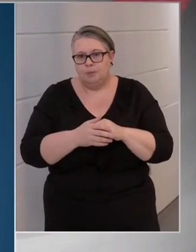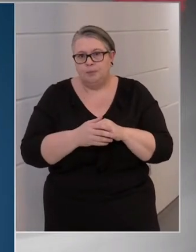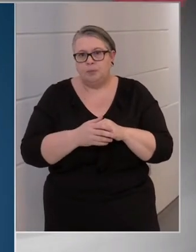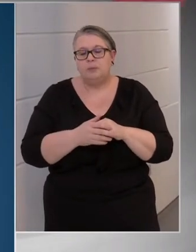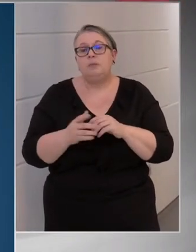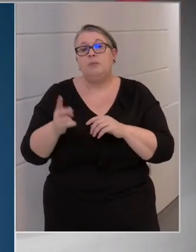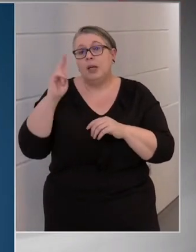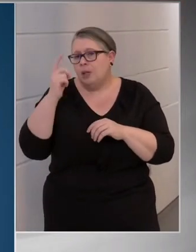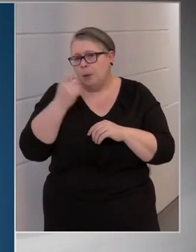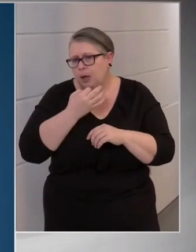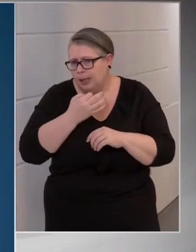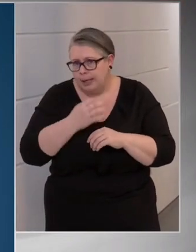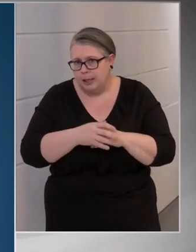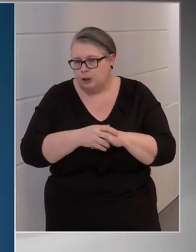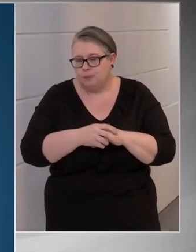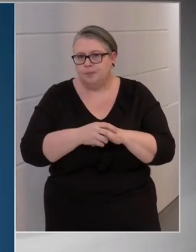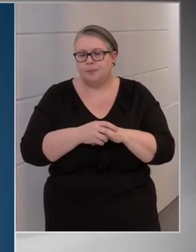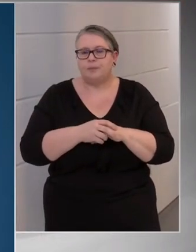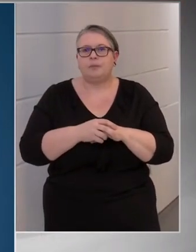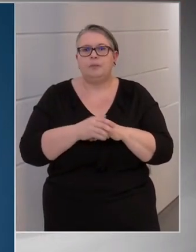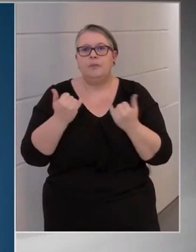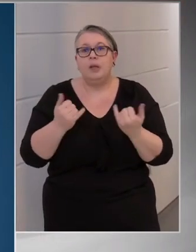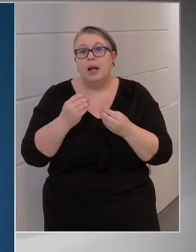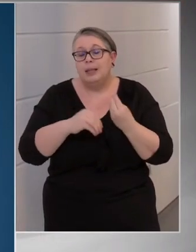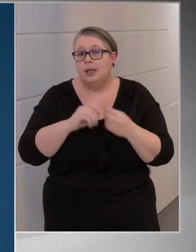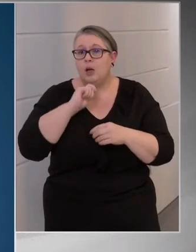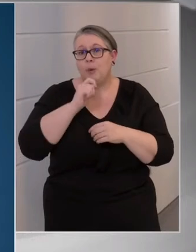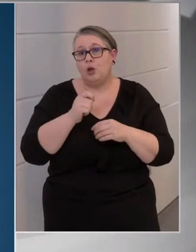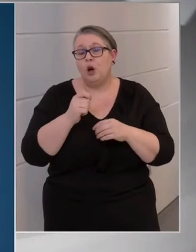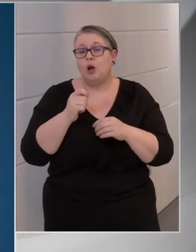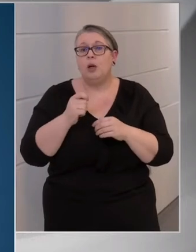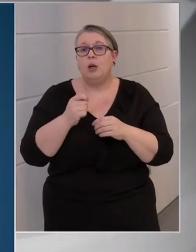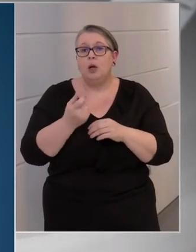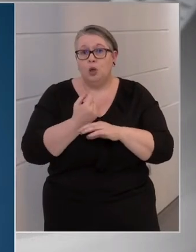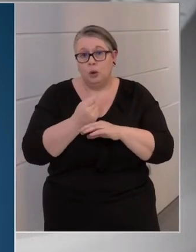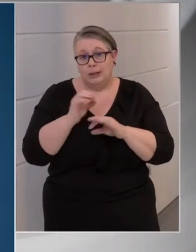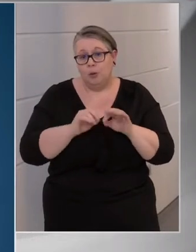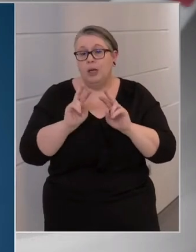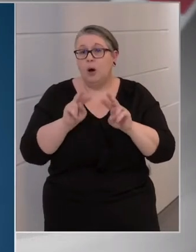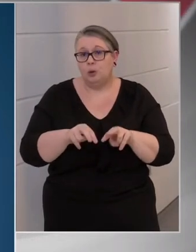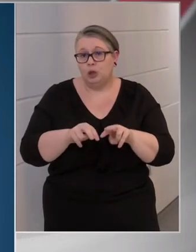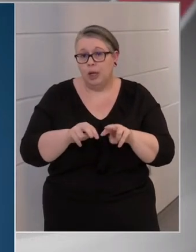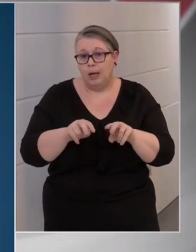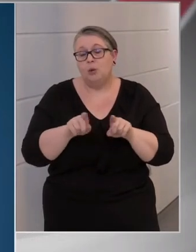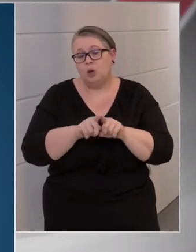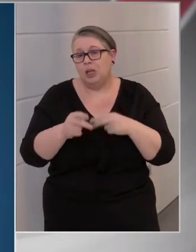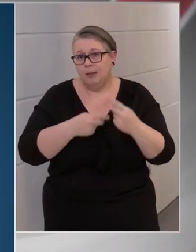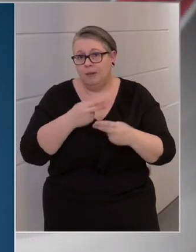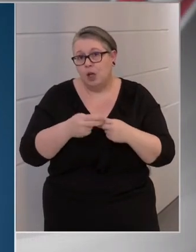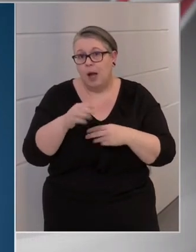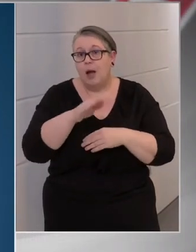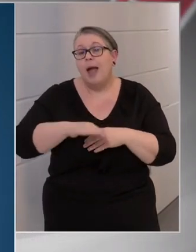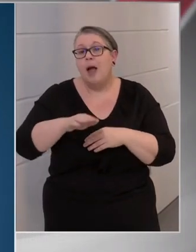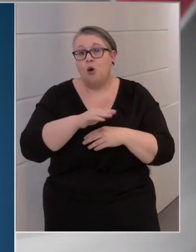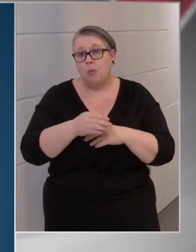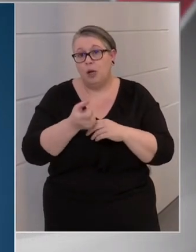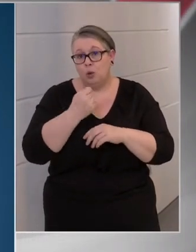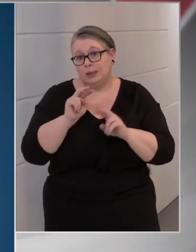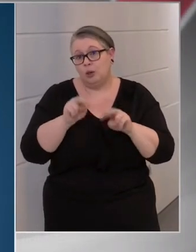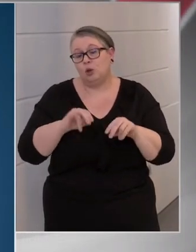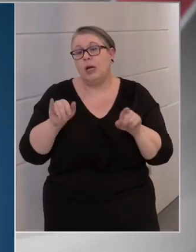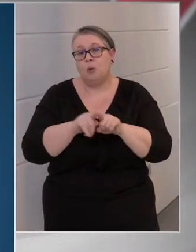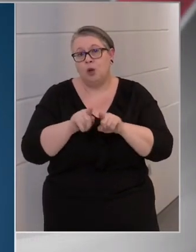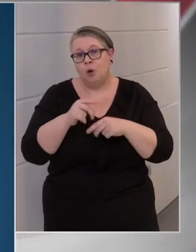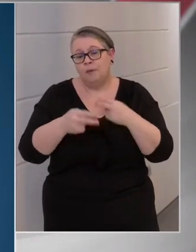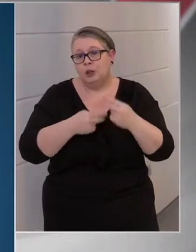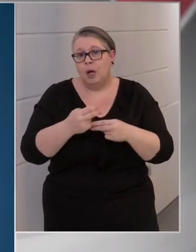miután ez egy szakmai kérdés, ezért a magyar gyógyszerügyi hatóság is ezt vizsgálja, és az európai gyógyszerhatóság is